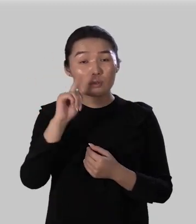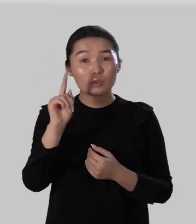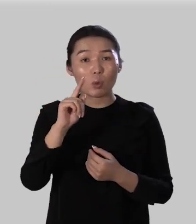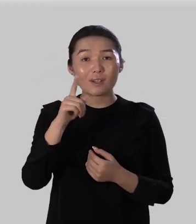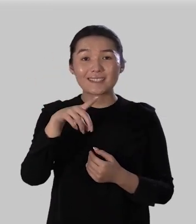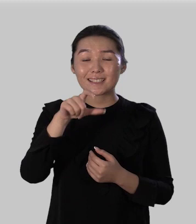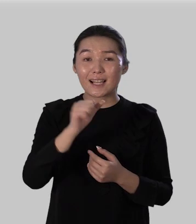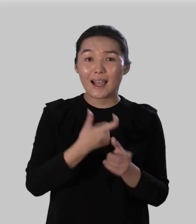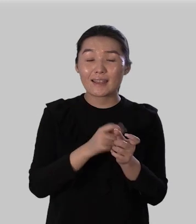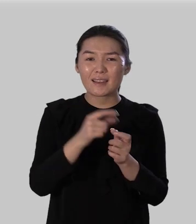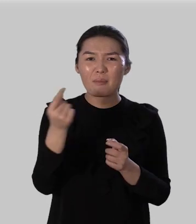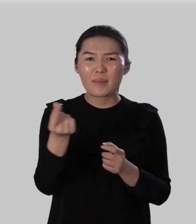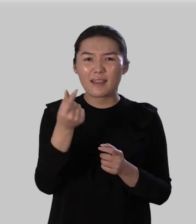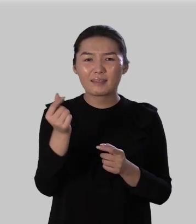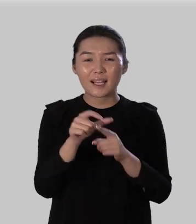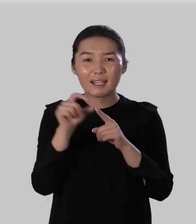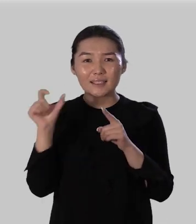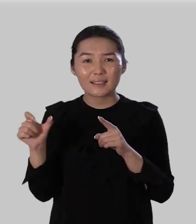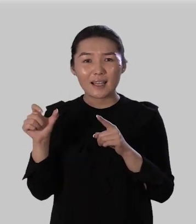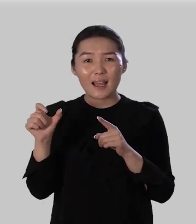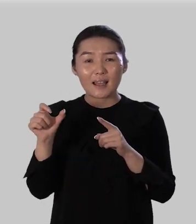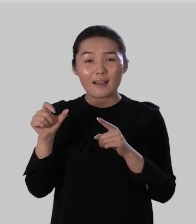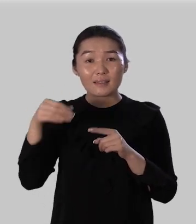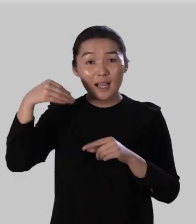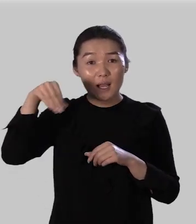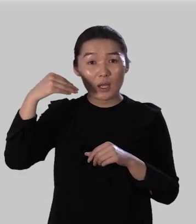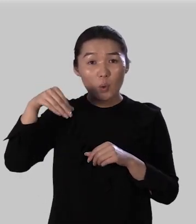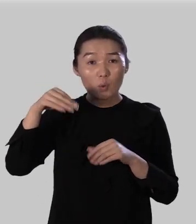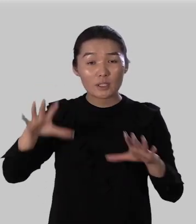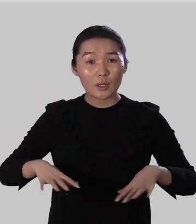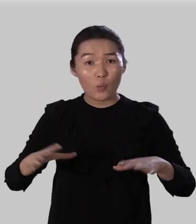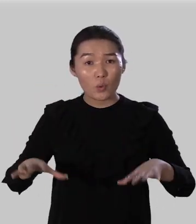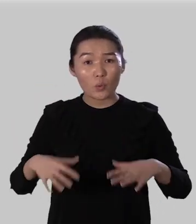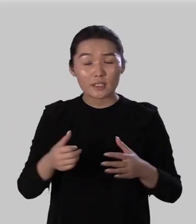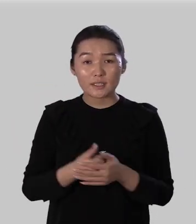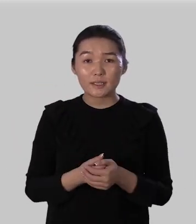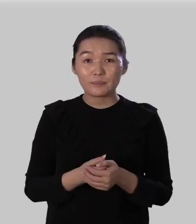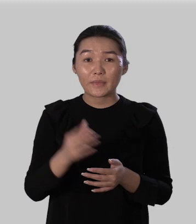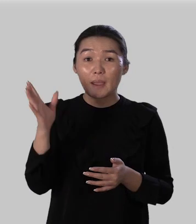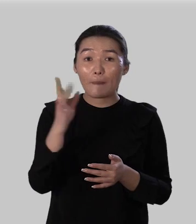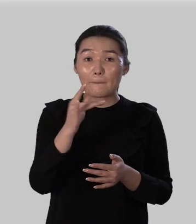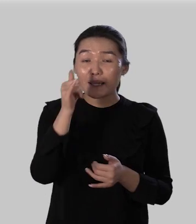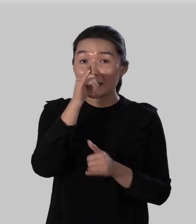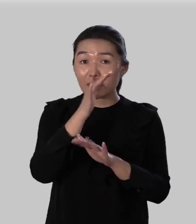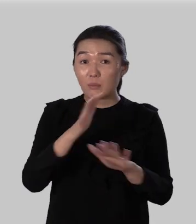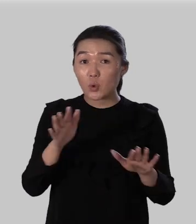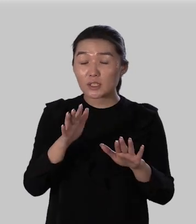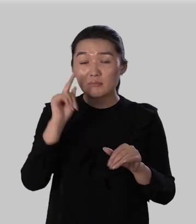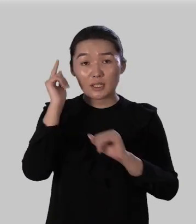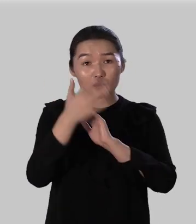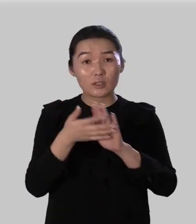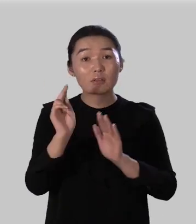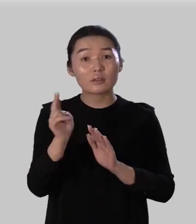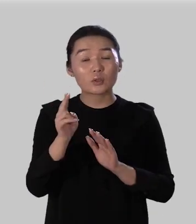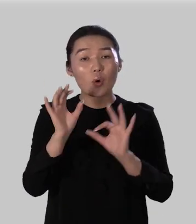это мелкая деталь на колокольчике лошади в упряжи мы не можем рассудить кто из